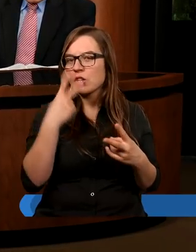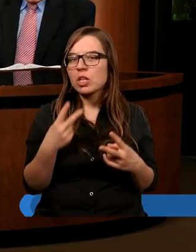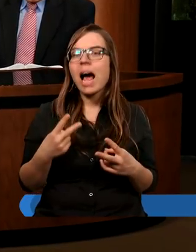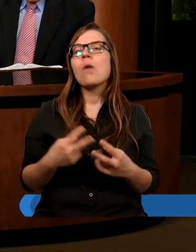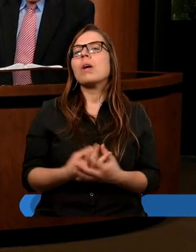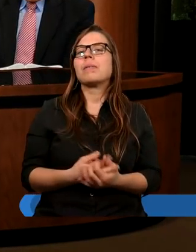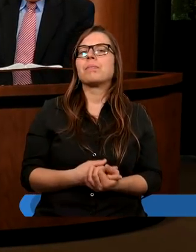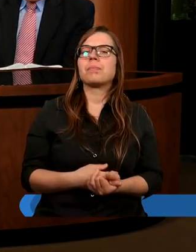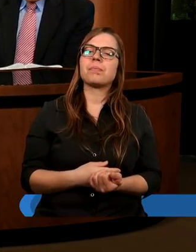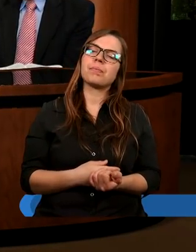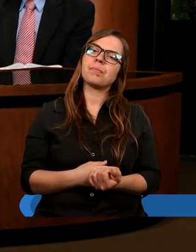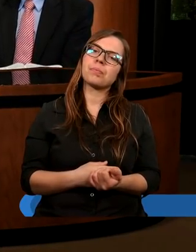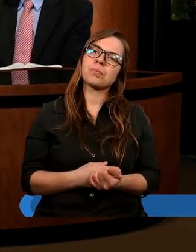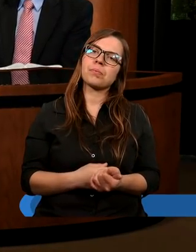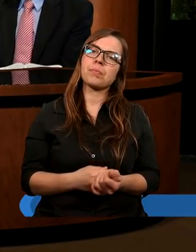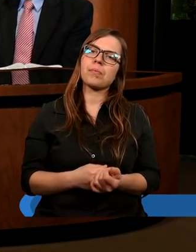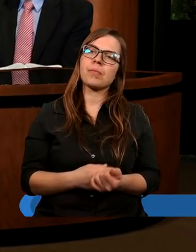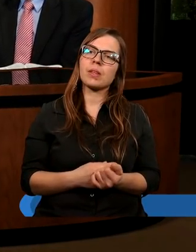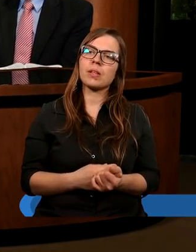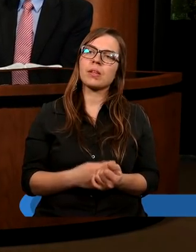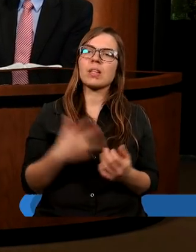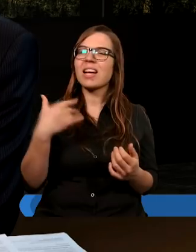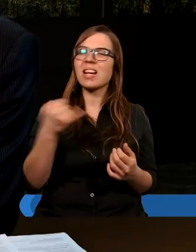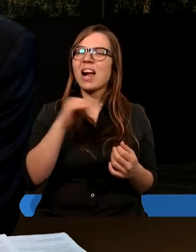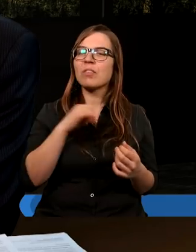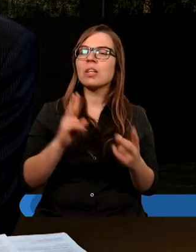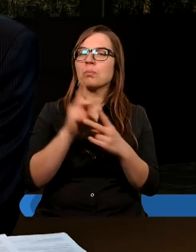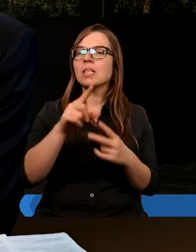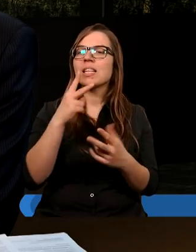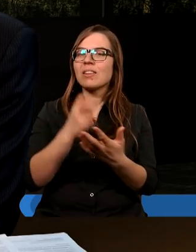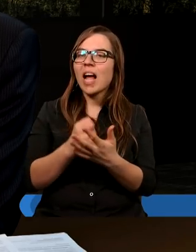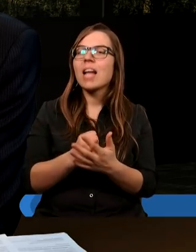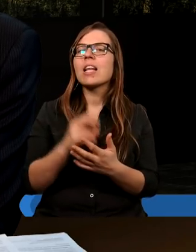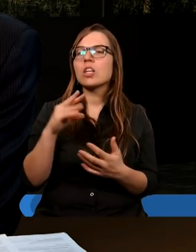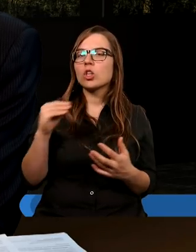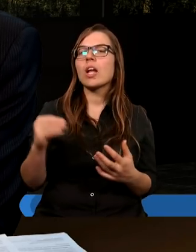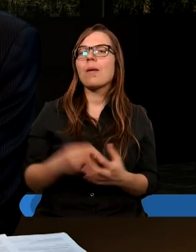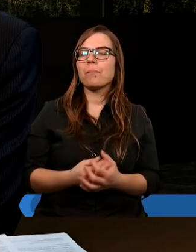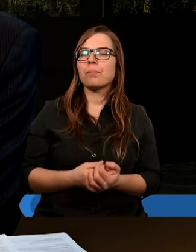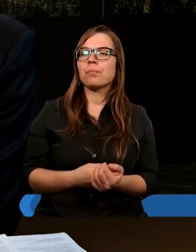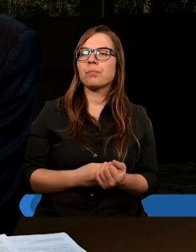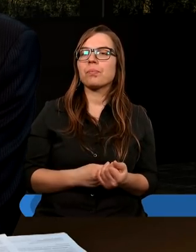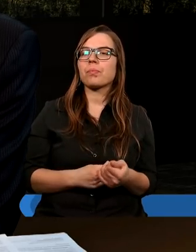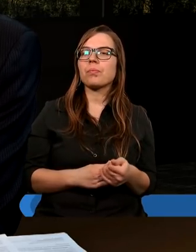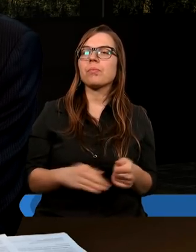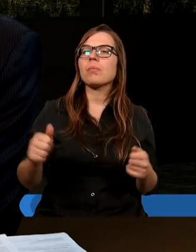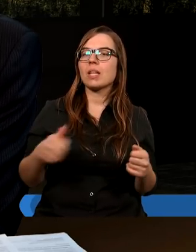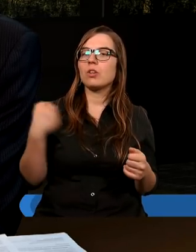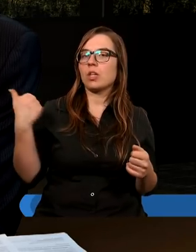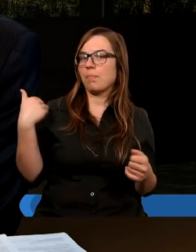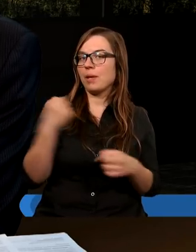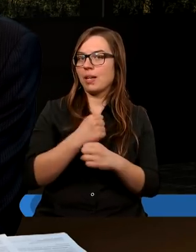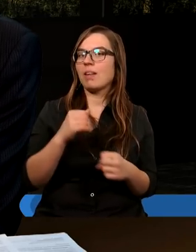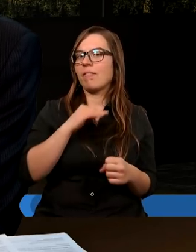spotykam się wcale nierzadko stwierdzeniem, że aby być zbawionym